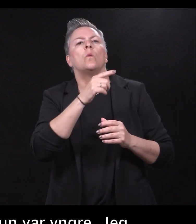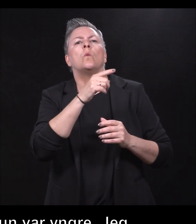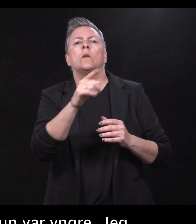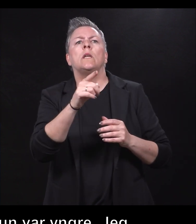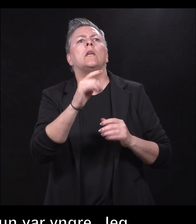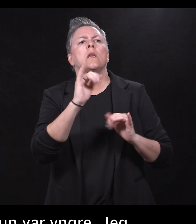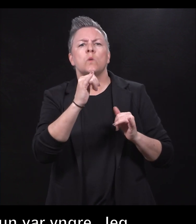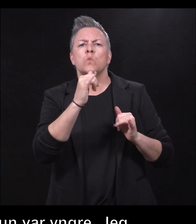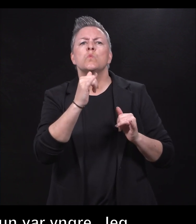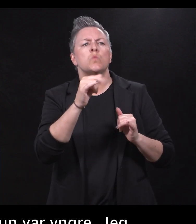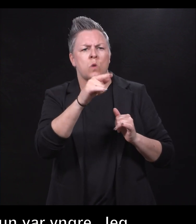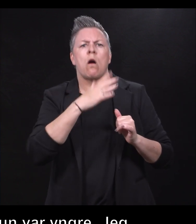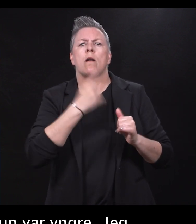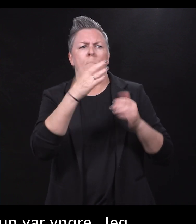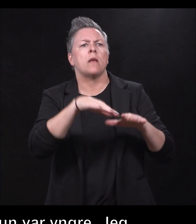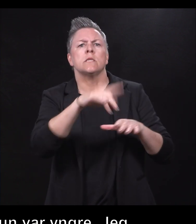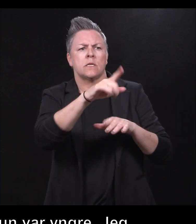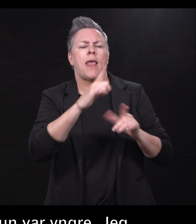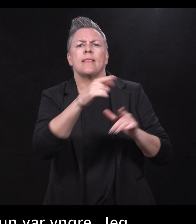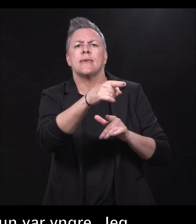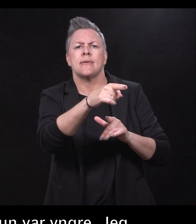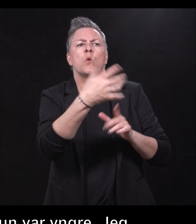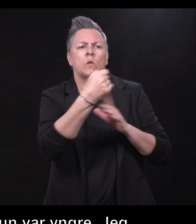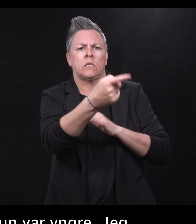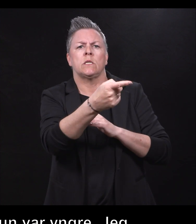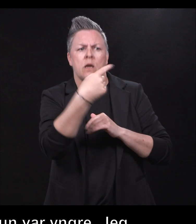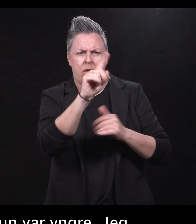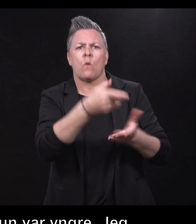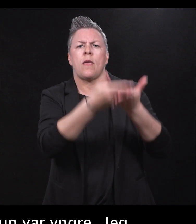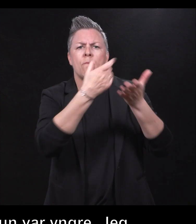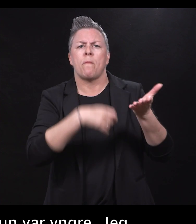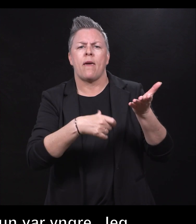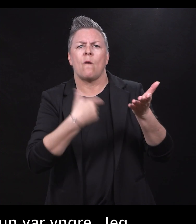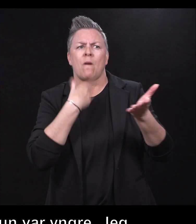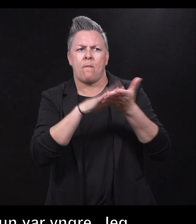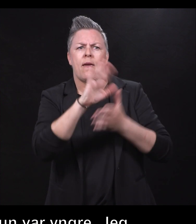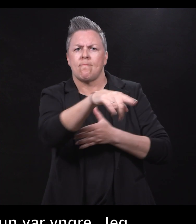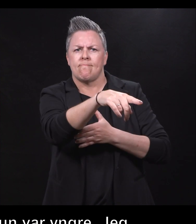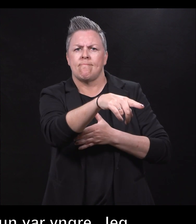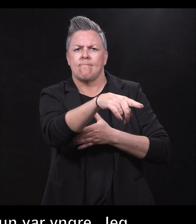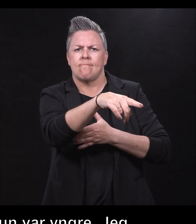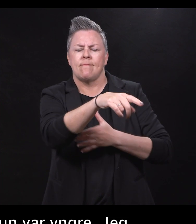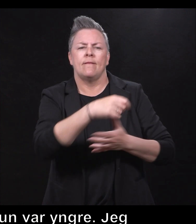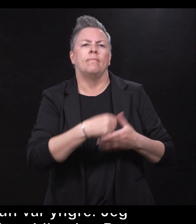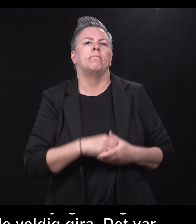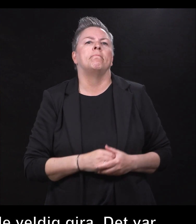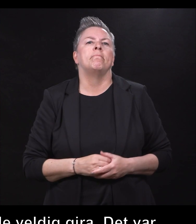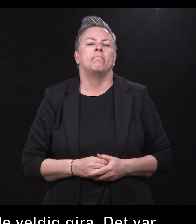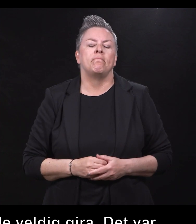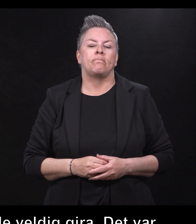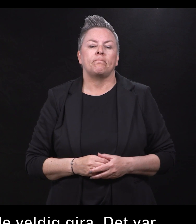at de hadde en plass som var ledig og de kunne hjelpe meg å komme inn på det da. Det er vinter.